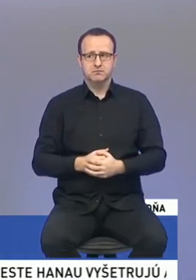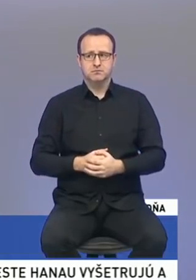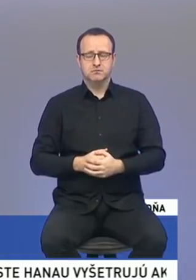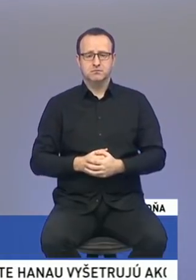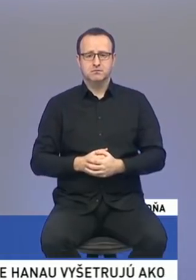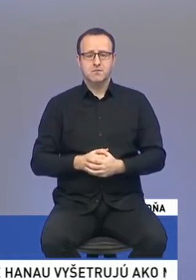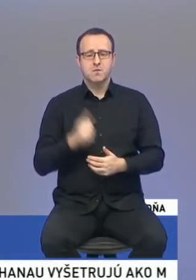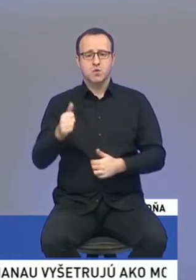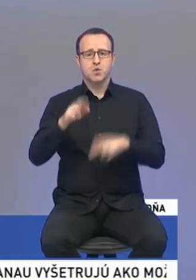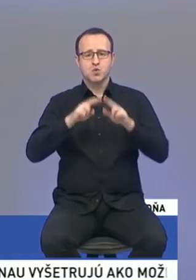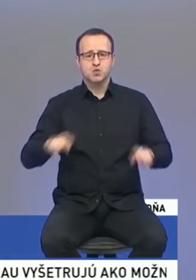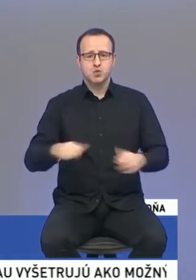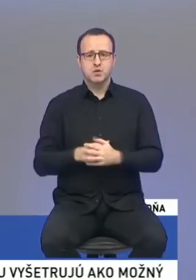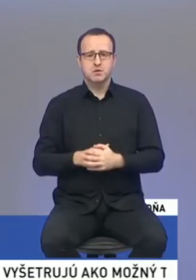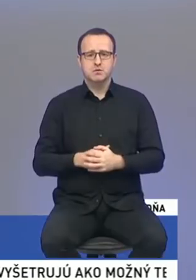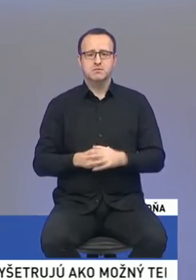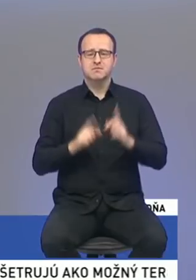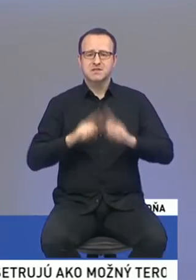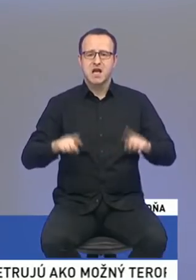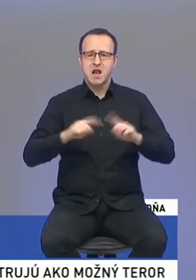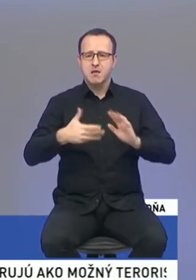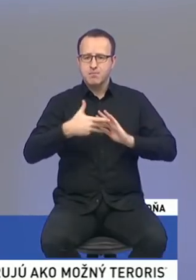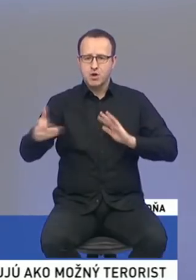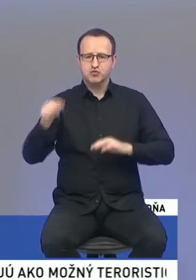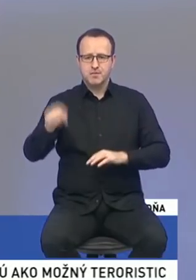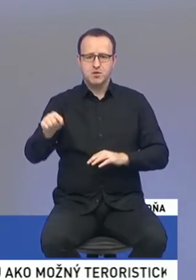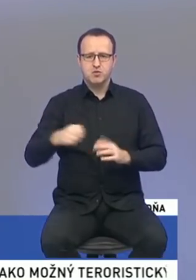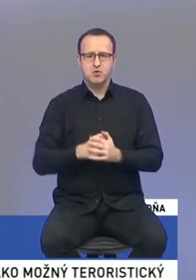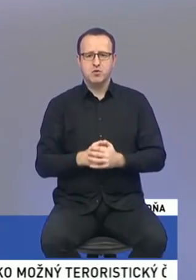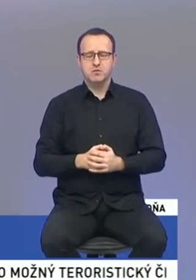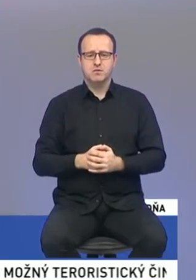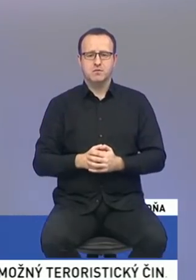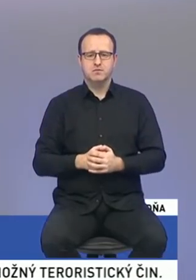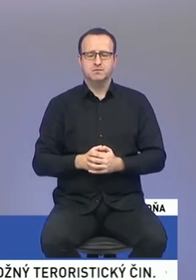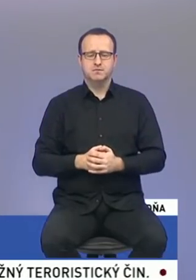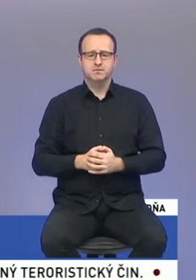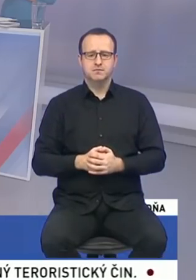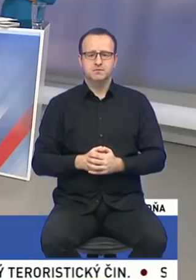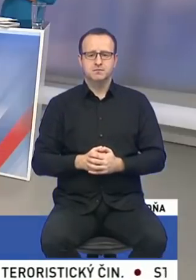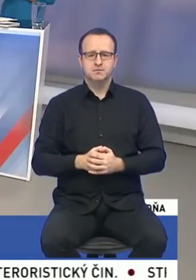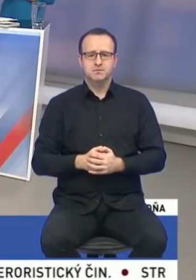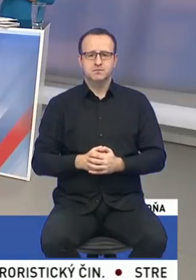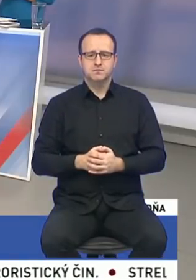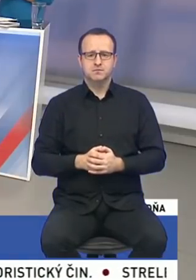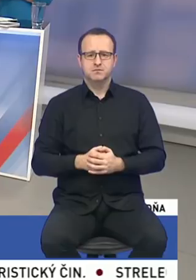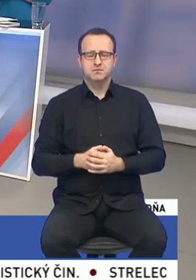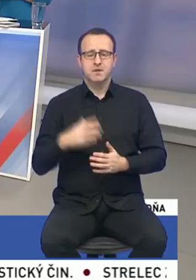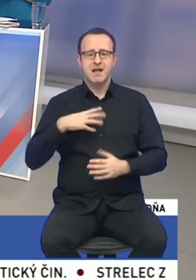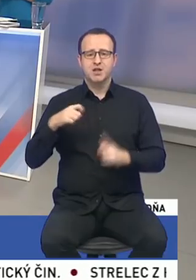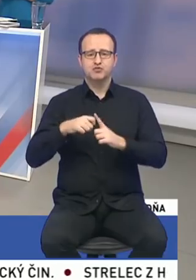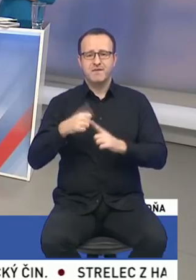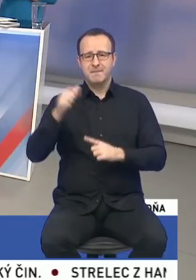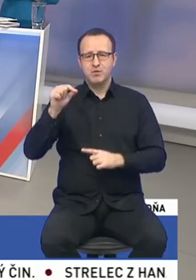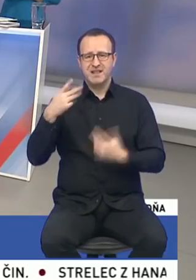na súd. To znamená, stále pokračujem aj v tejto agende a vidím sa stále na tomto mieste. Pani Krištofkova, vy máte minútu 19